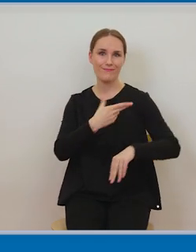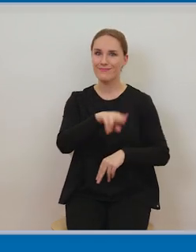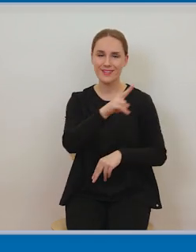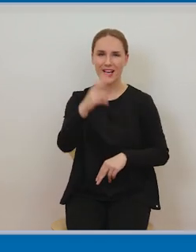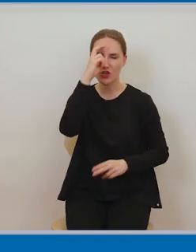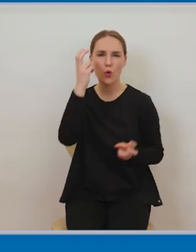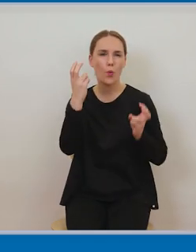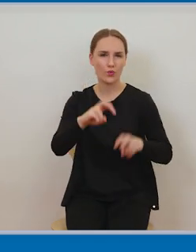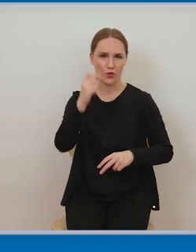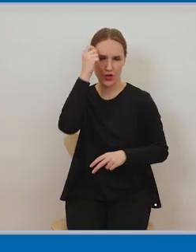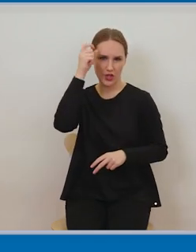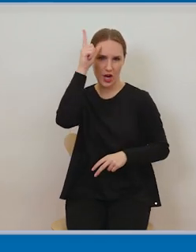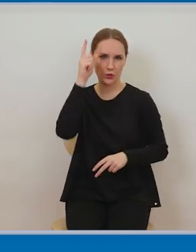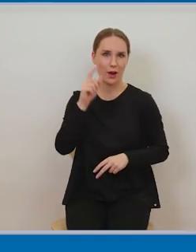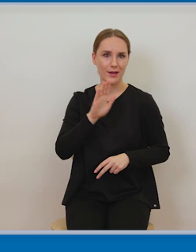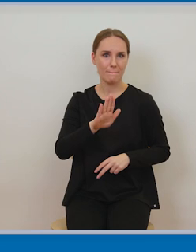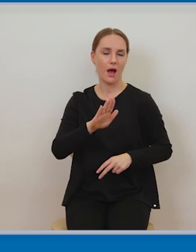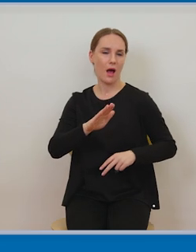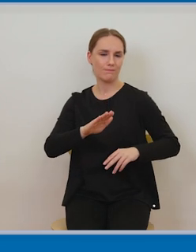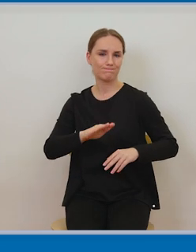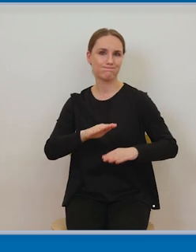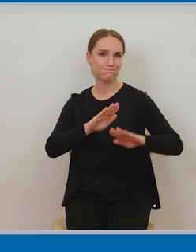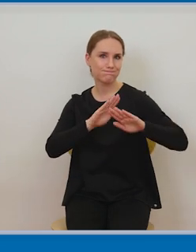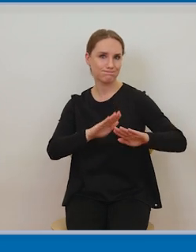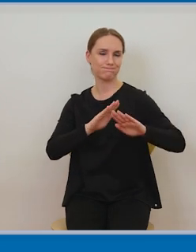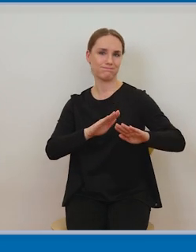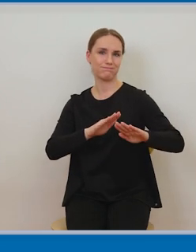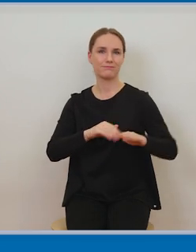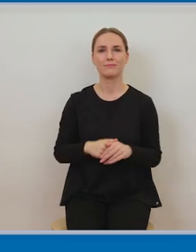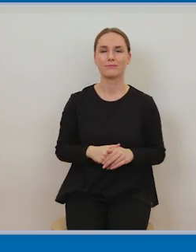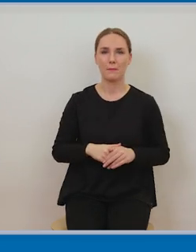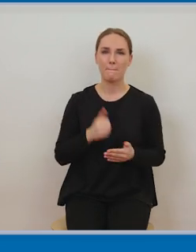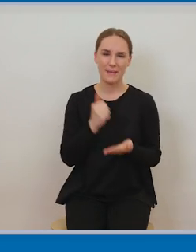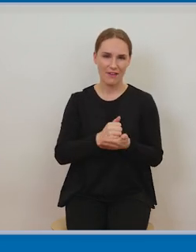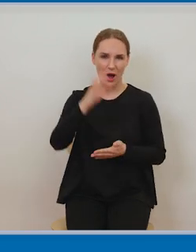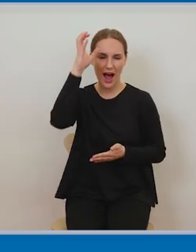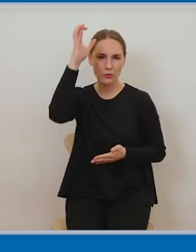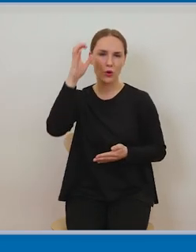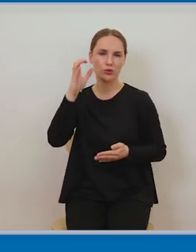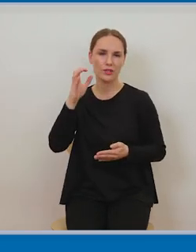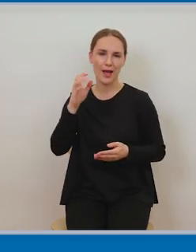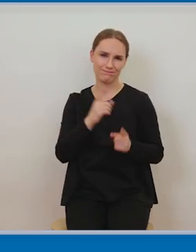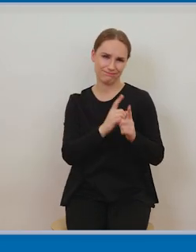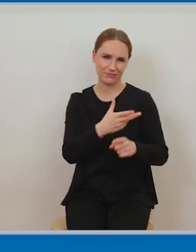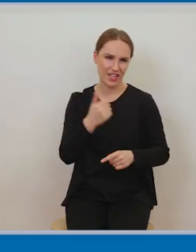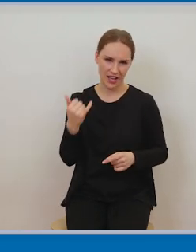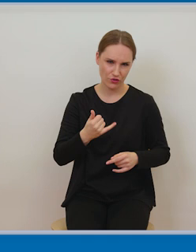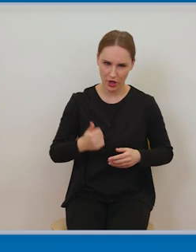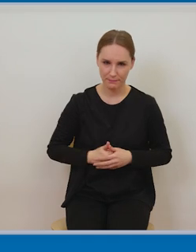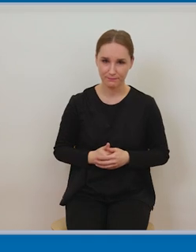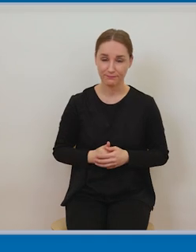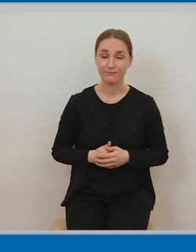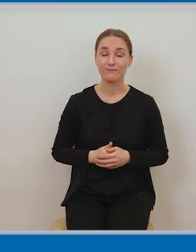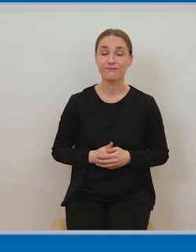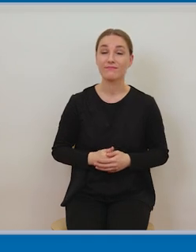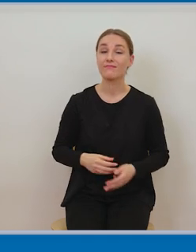obowiązują zasady korzystania z nich w ramach prawa autorskiego. W tym zakresie bardzo ważne jest rozróżnienie